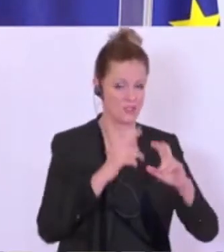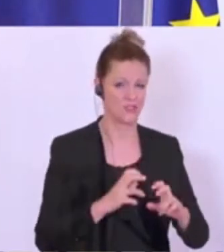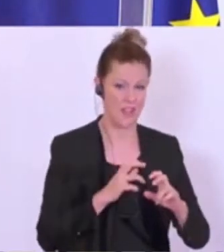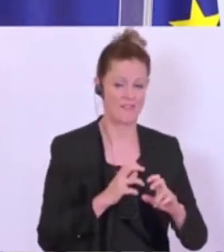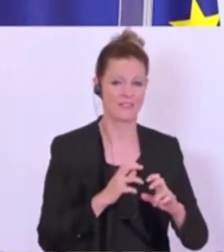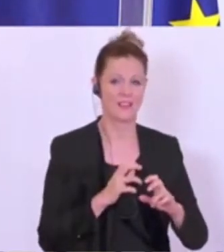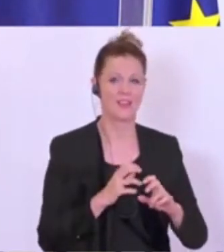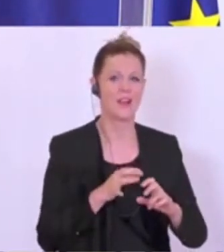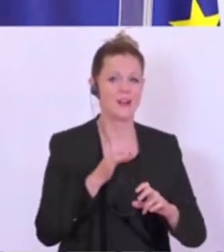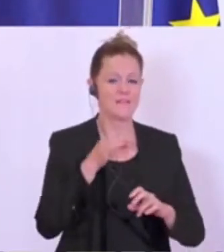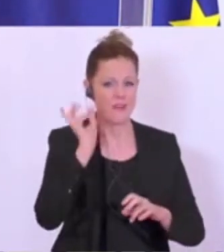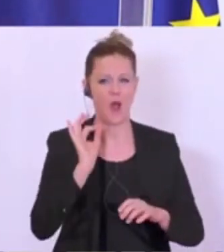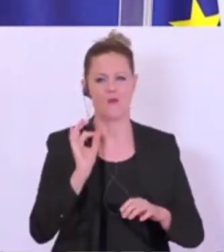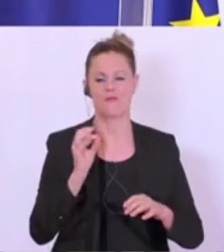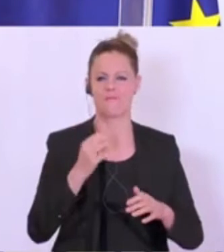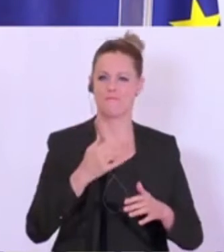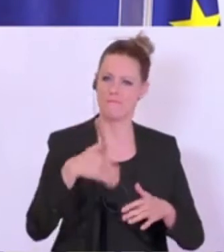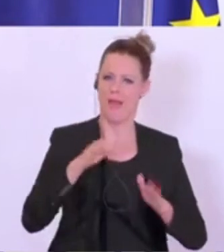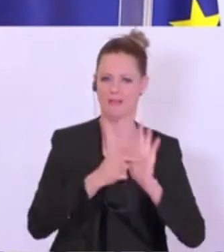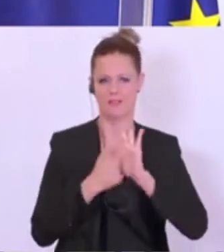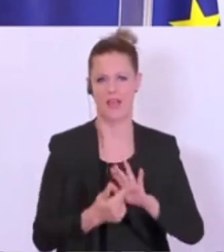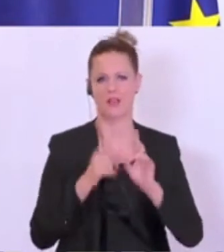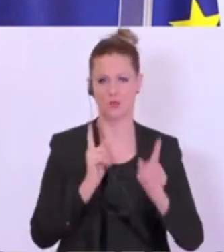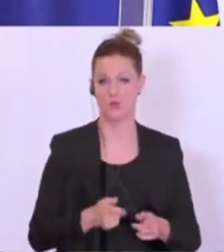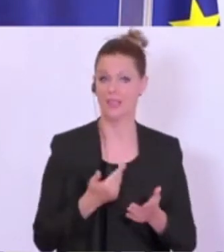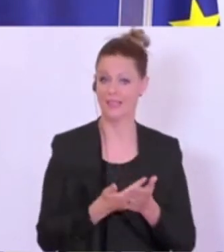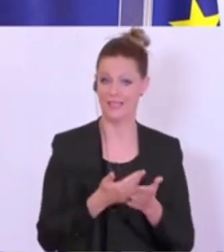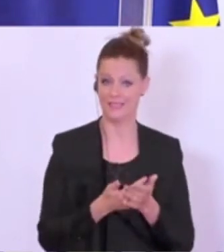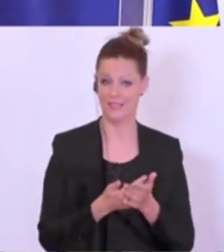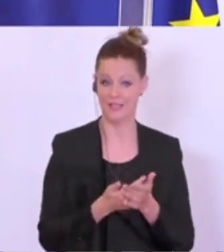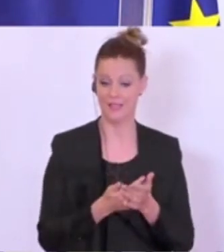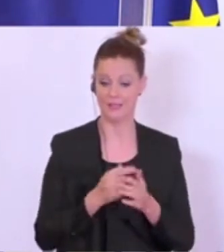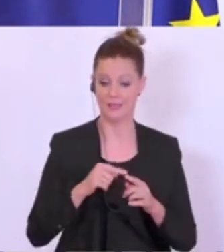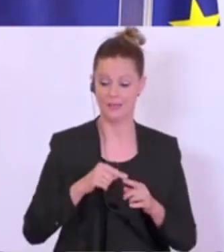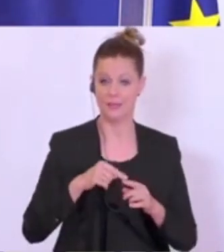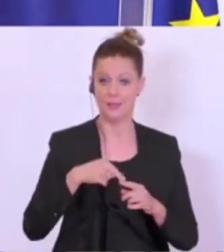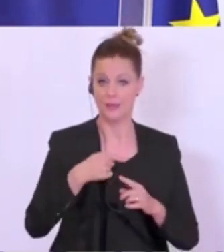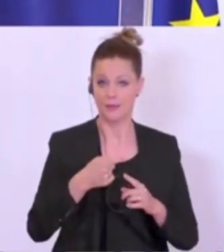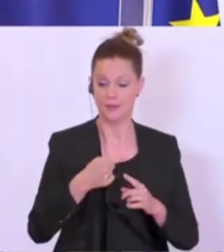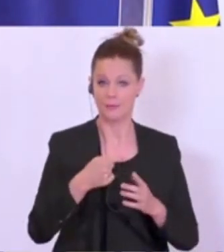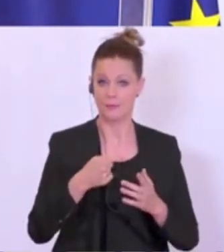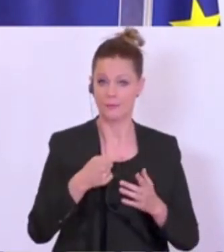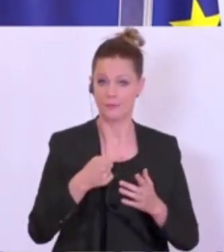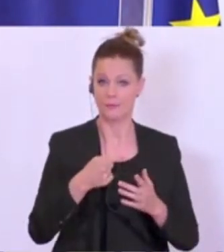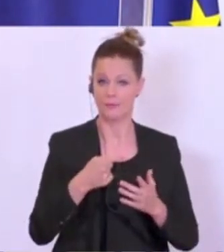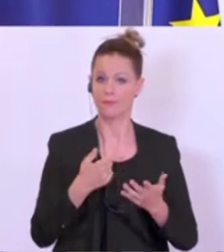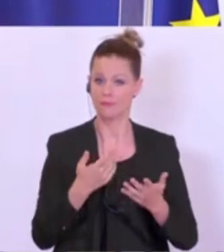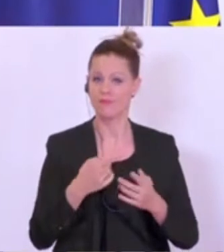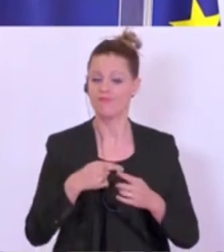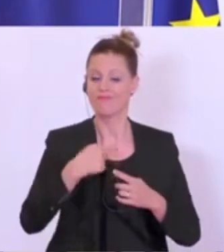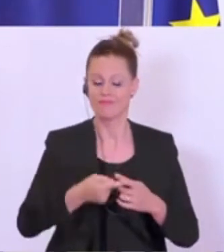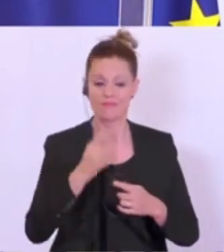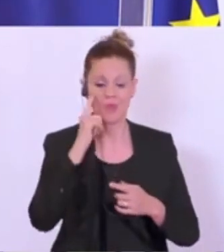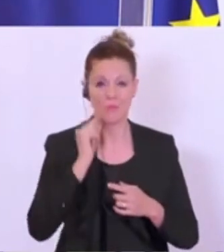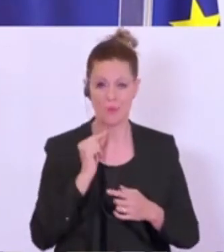Frauen stärker vor den Vorhang geholt werden. Deshalb habe ich auch am Montag ein entsprechendes Treffen mit